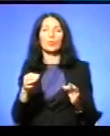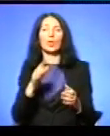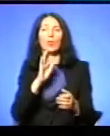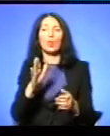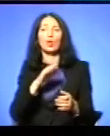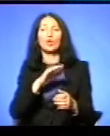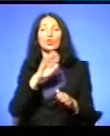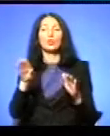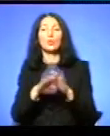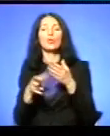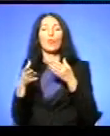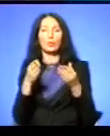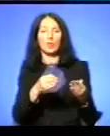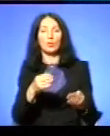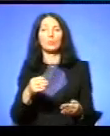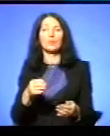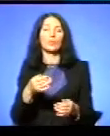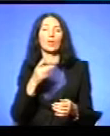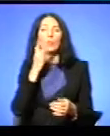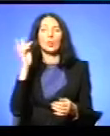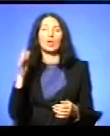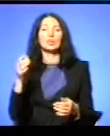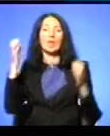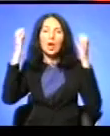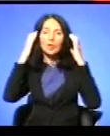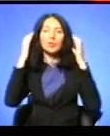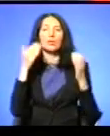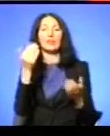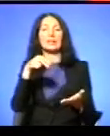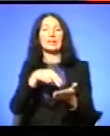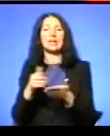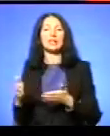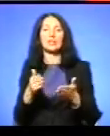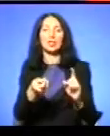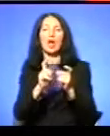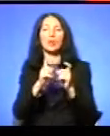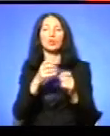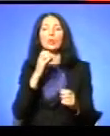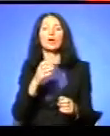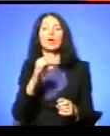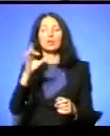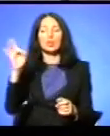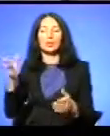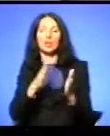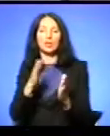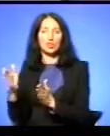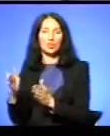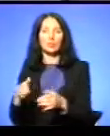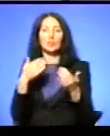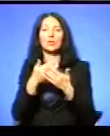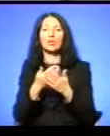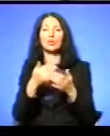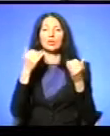ворожих радіостанцій Ви стали на шлях боротьби з радянською дійсністю Тобто, здавалося б, нашому поколінню сьогодні дуже страшно